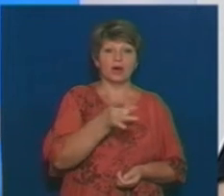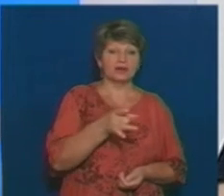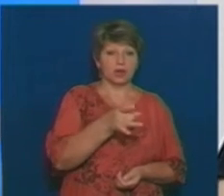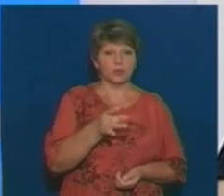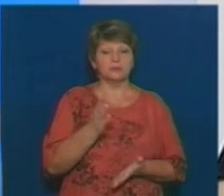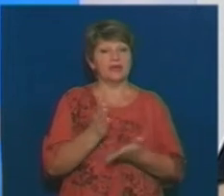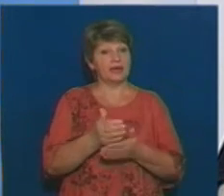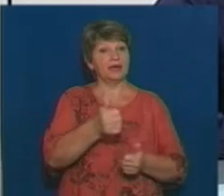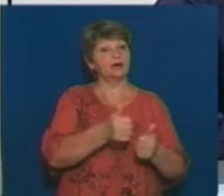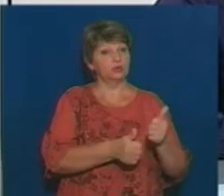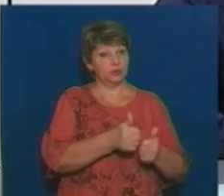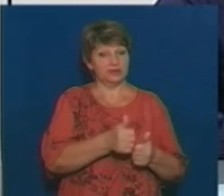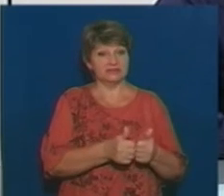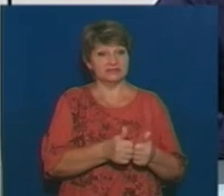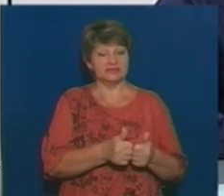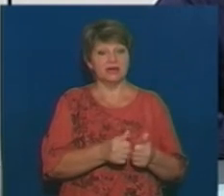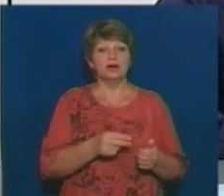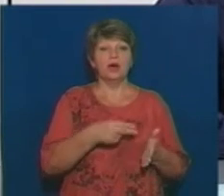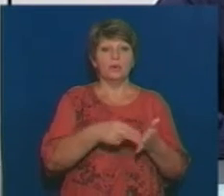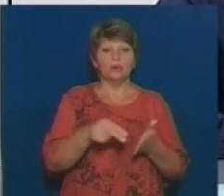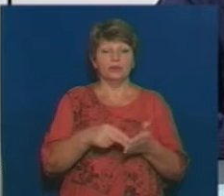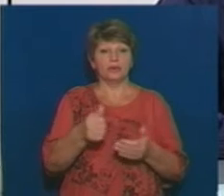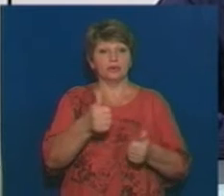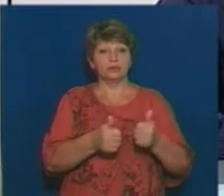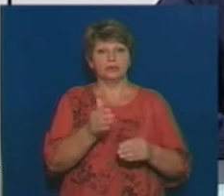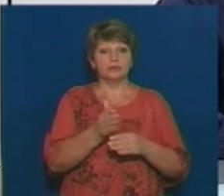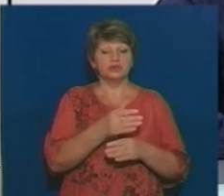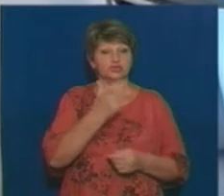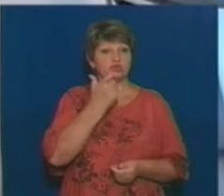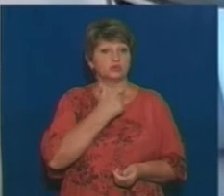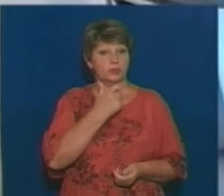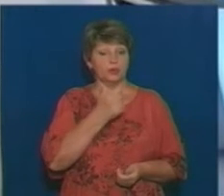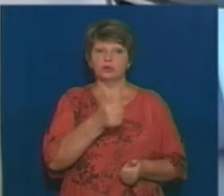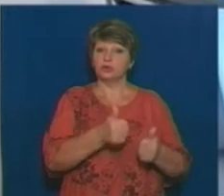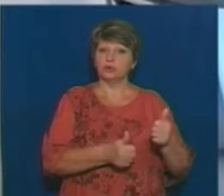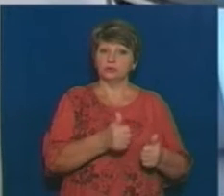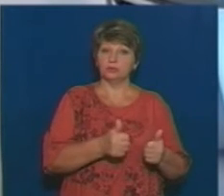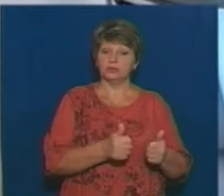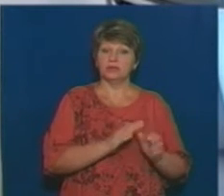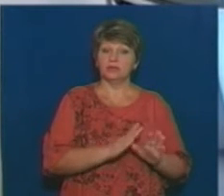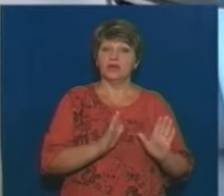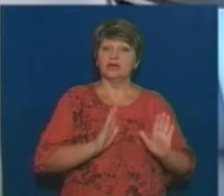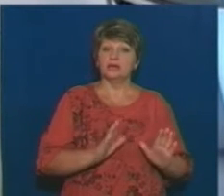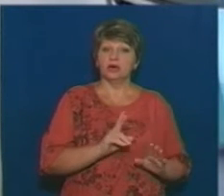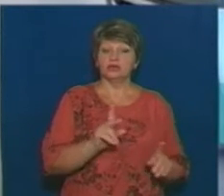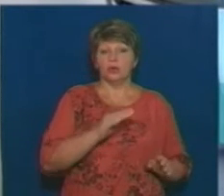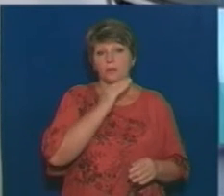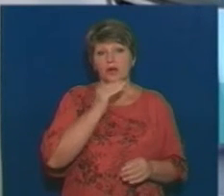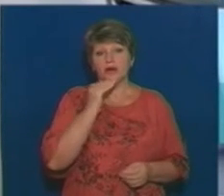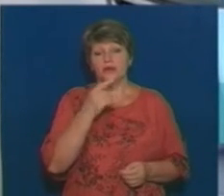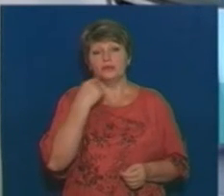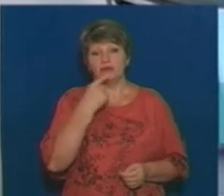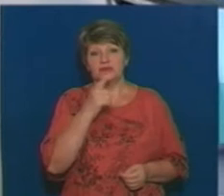районах є конкуренція. Постачальники конкурують між собою, конкурують не лише, як багато хто говорить, що за